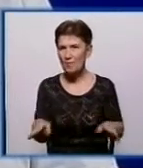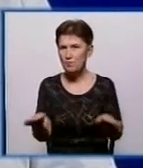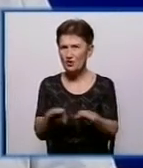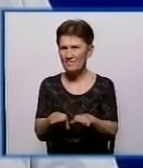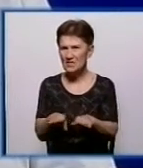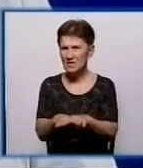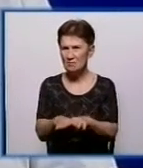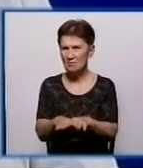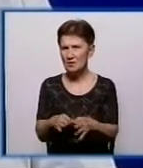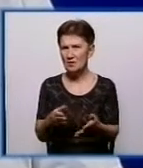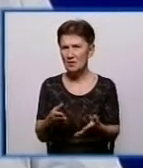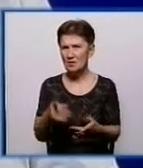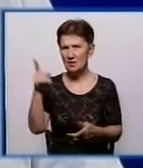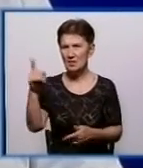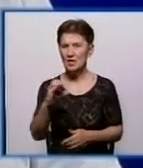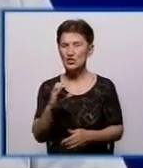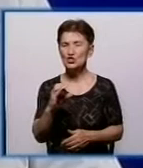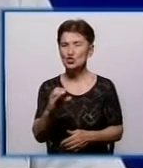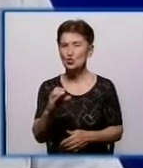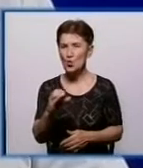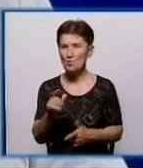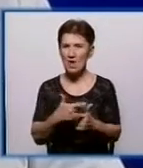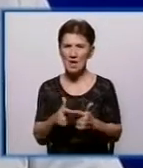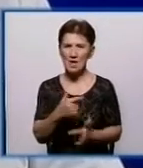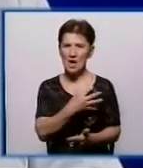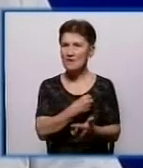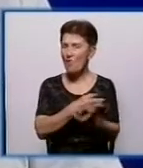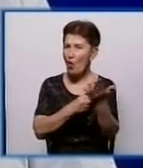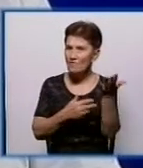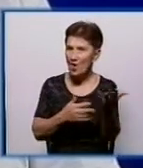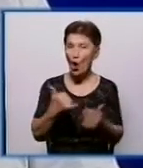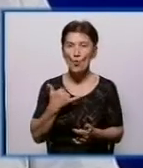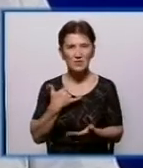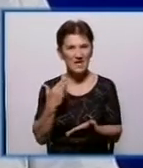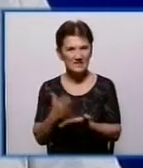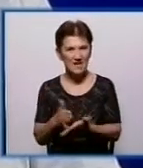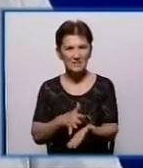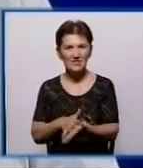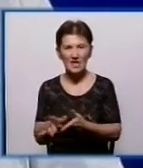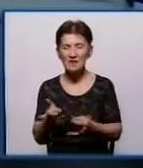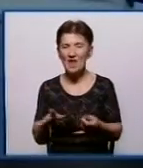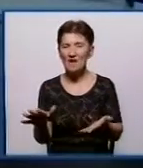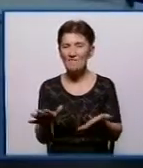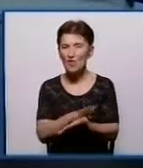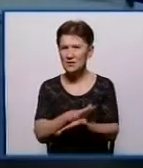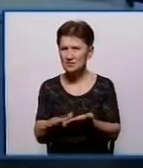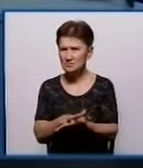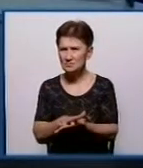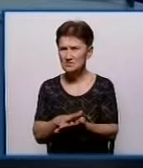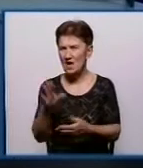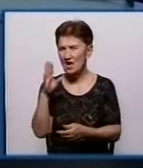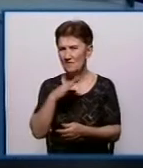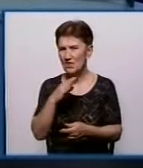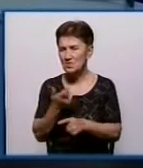наприклад, з тим же самим Сумами або з Львовом, в нас є витрати на очистку поверхневої води, які є значно